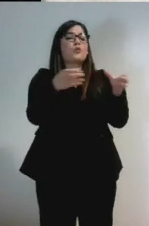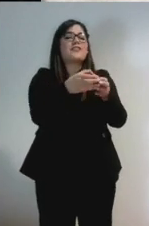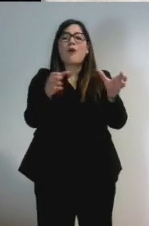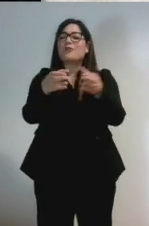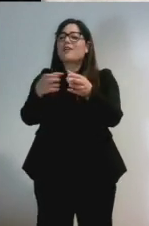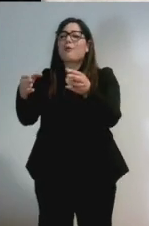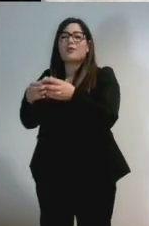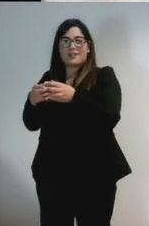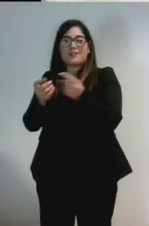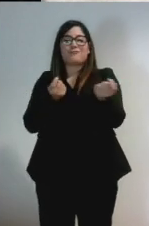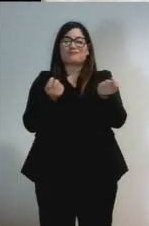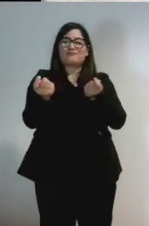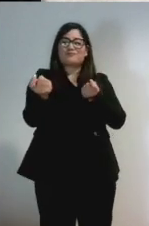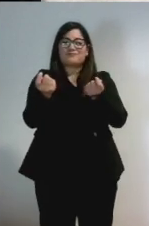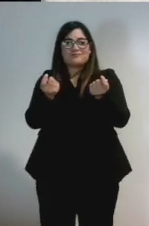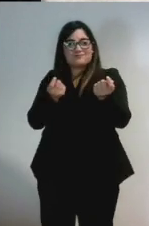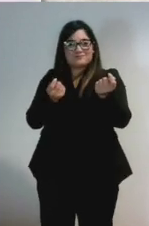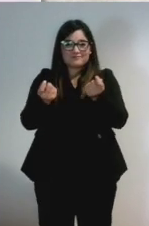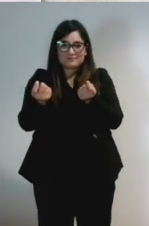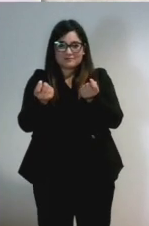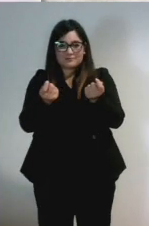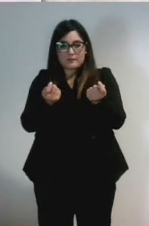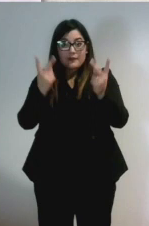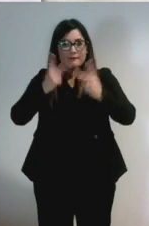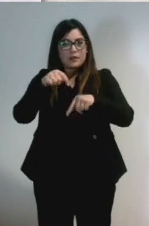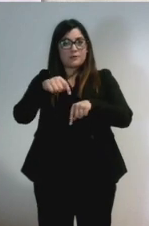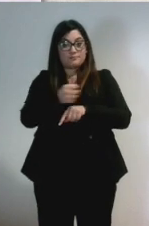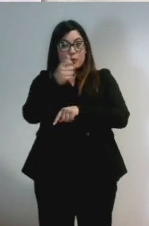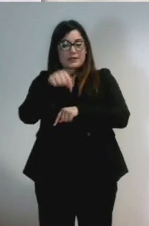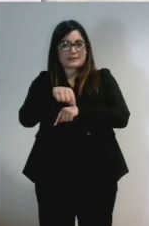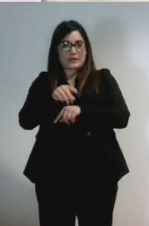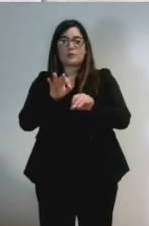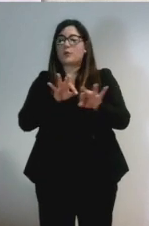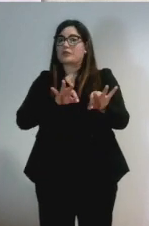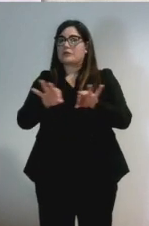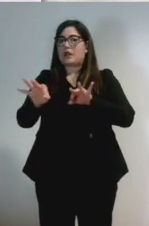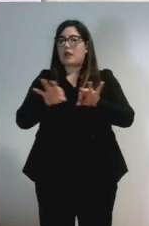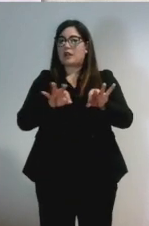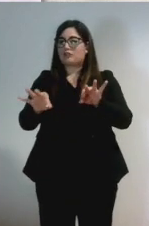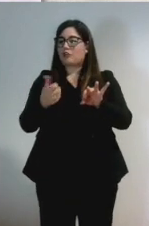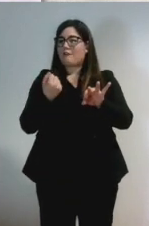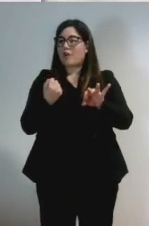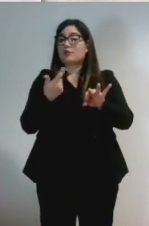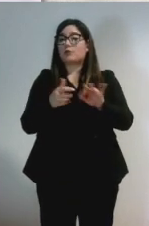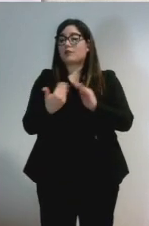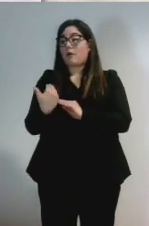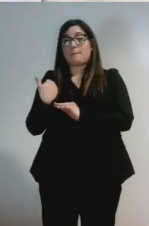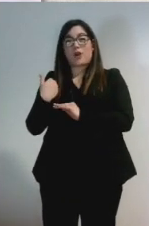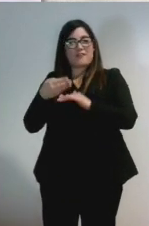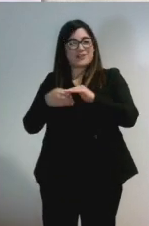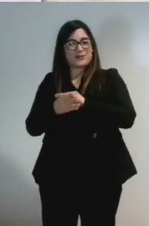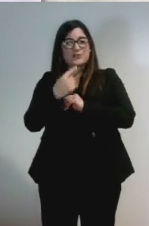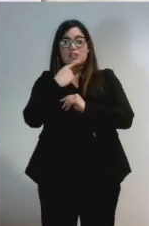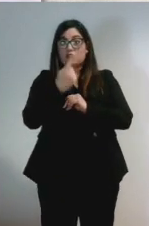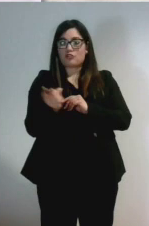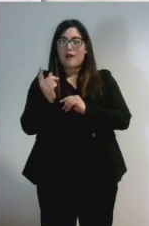l'assemblea ha una funzione ancora più strategica perché, come dicevamo prima nell'introduzione, è l'evento principale che